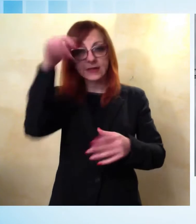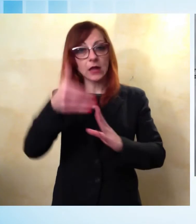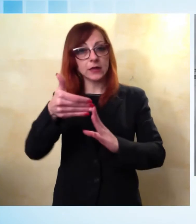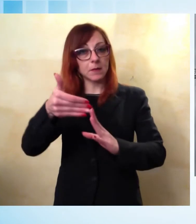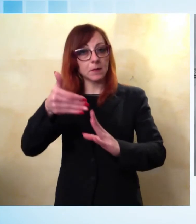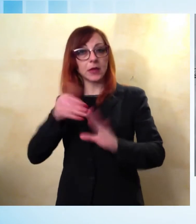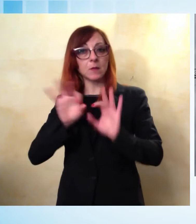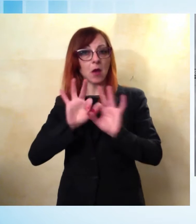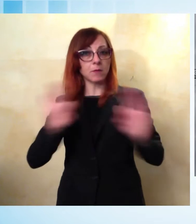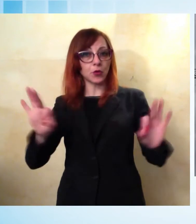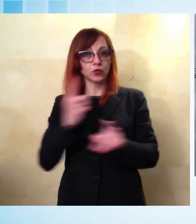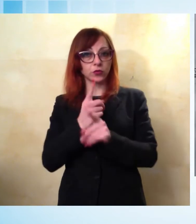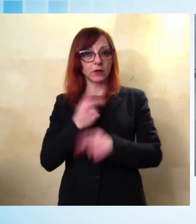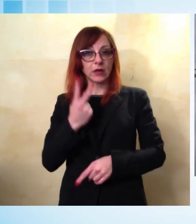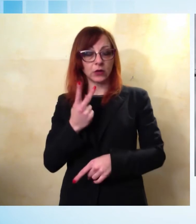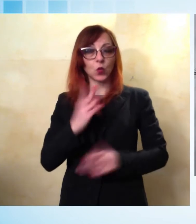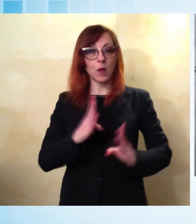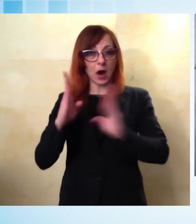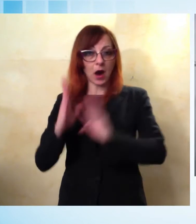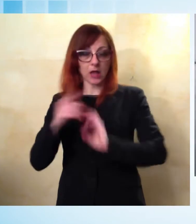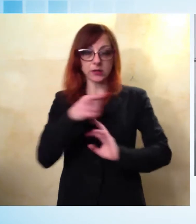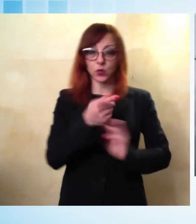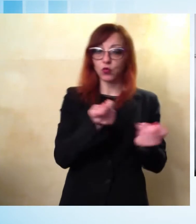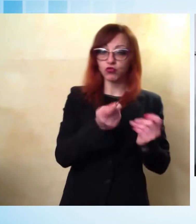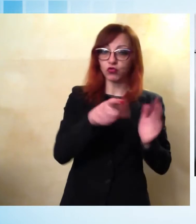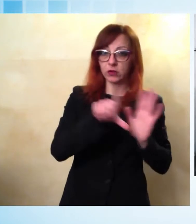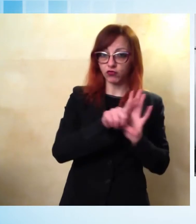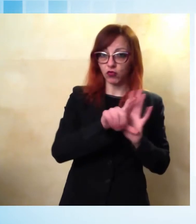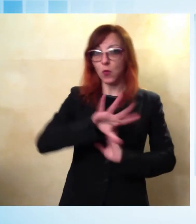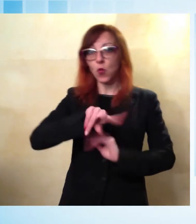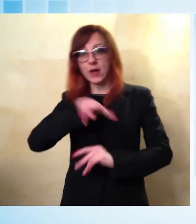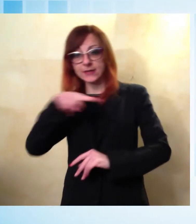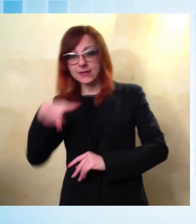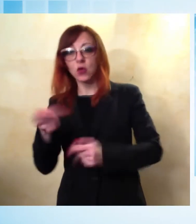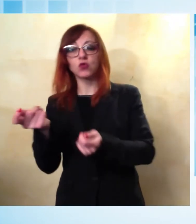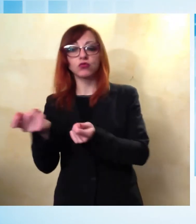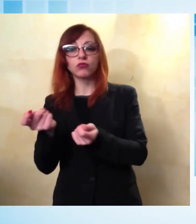dal comune, nell'altra troveranno posto ambulatori e medicina territoriale.